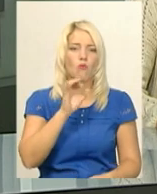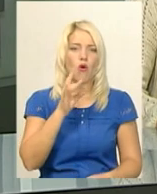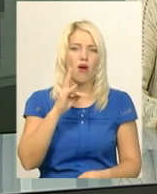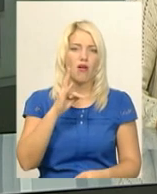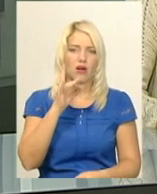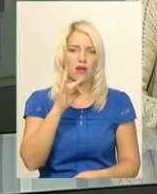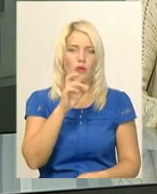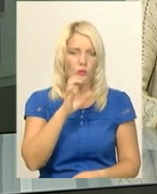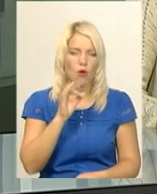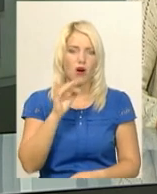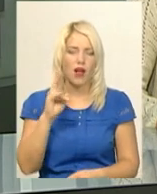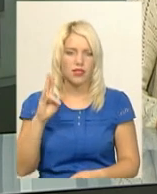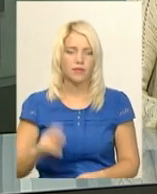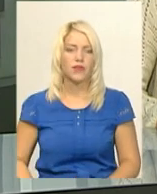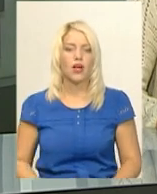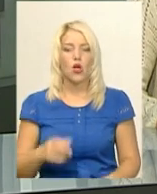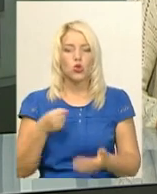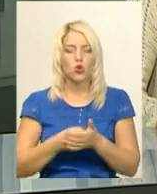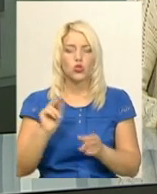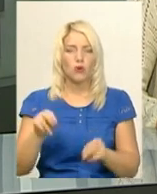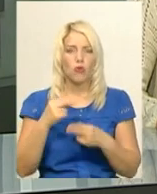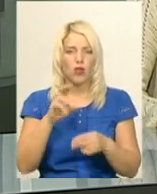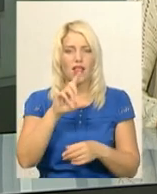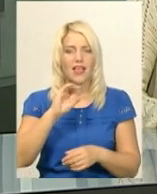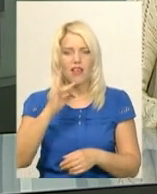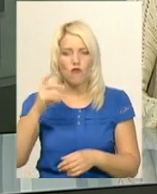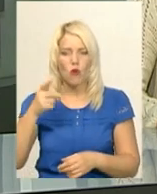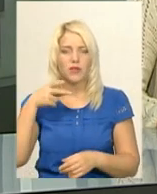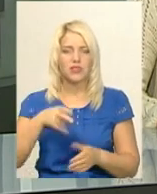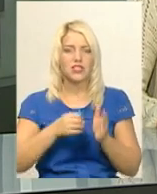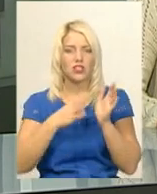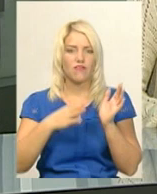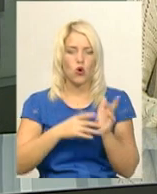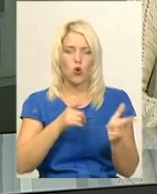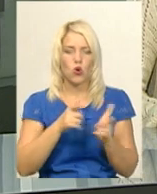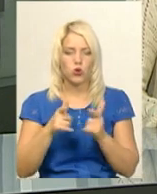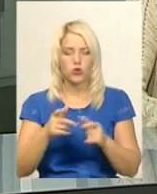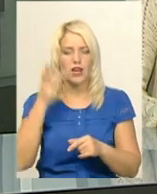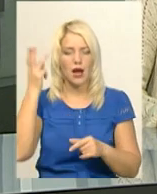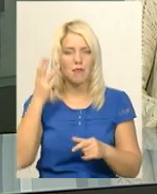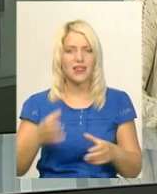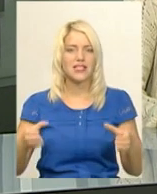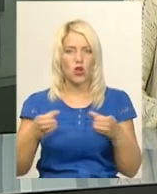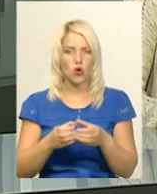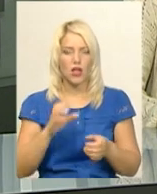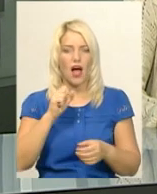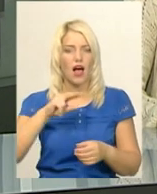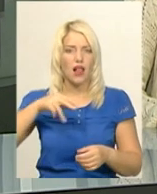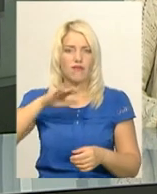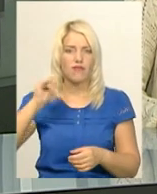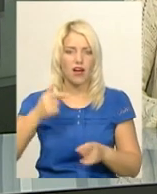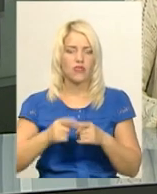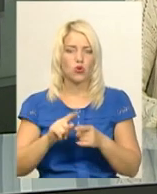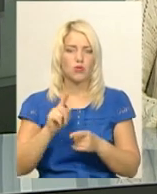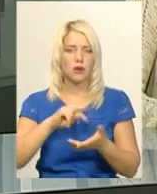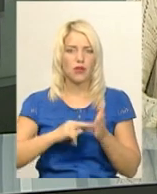чемпіонату Європи 2019. З мажорет спорту готується хмельницький народний колектив мажореток «Альфа». Він запланований на липень